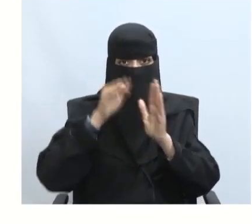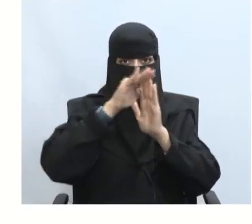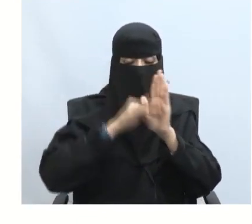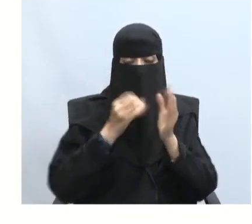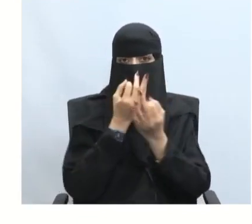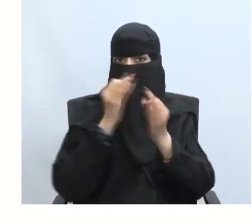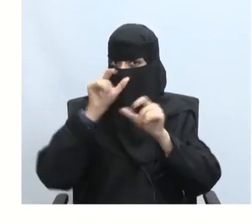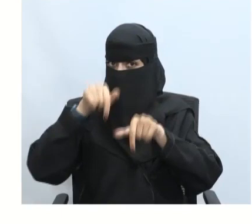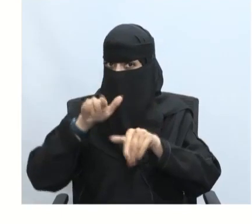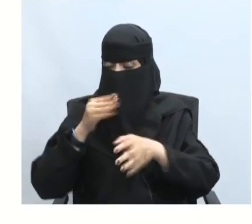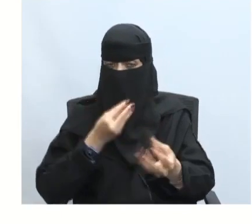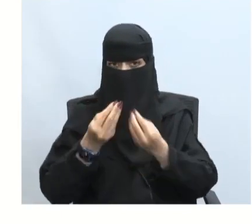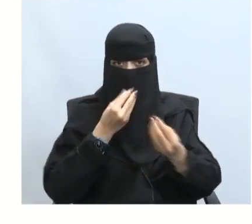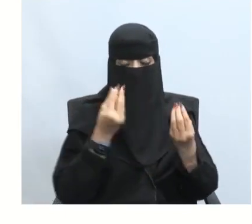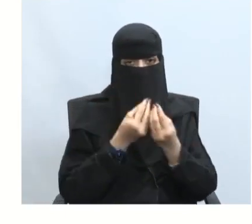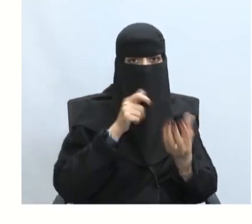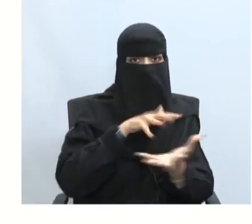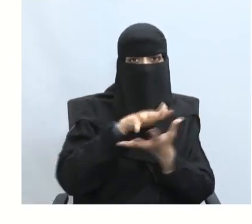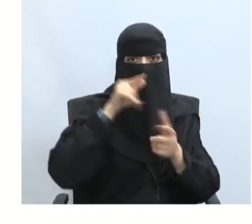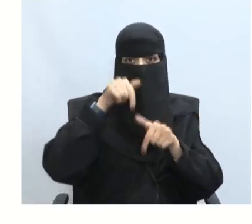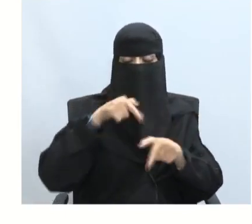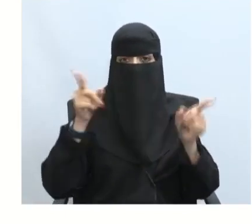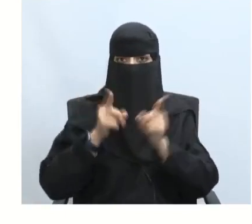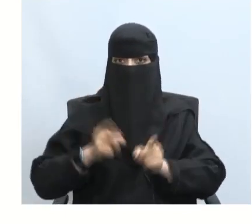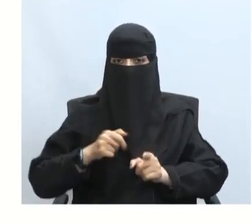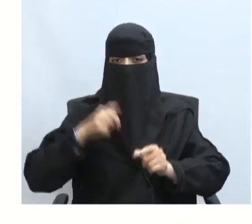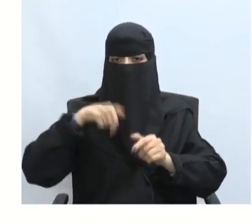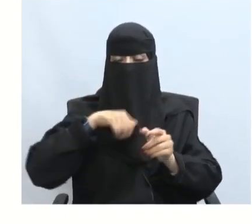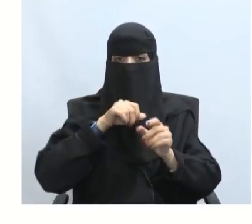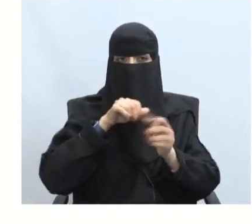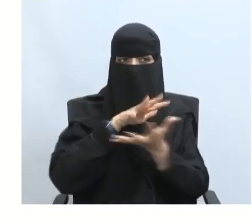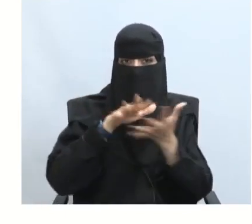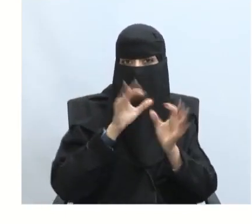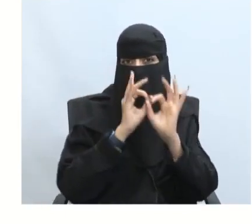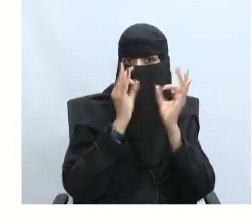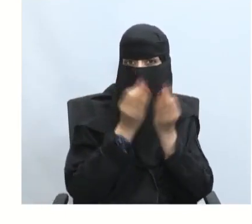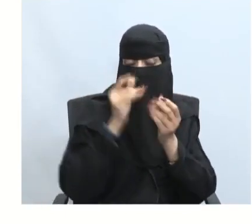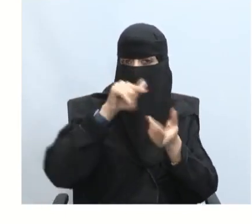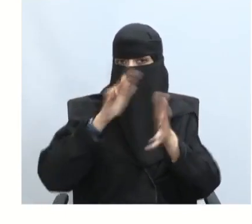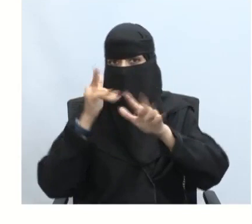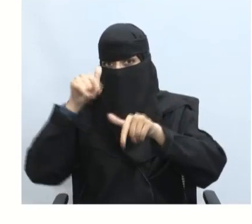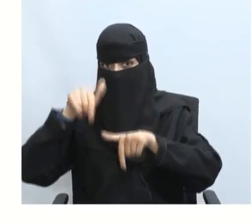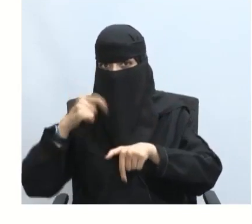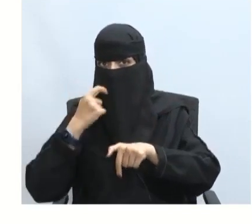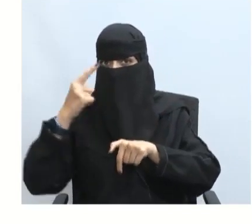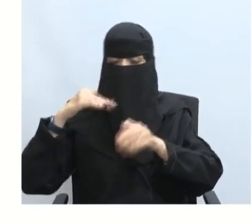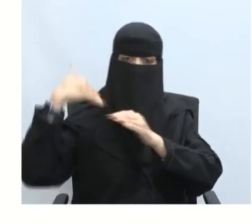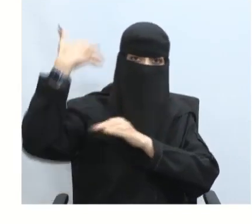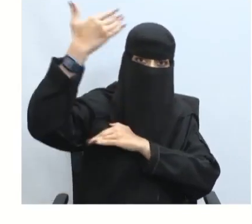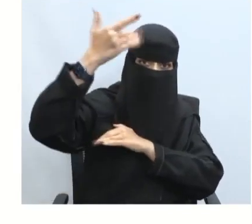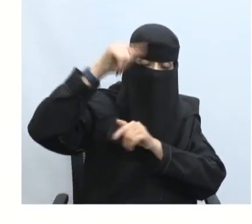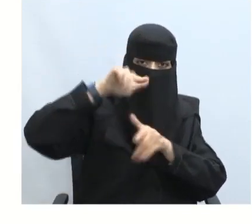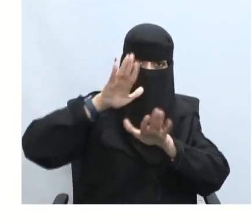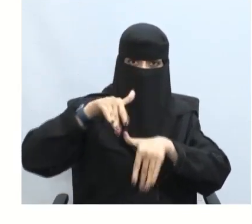المتكامل في التعامل مع الأزمات حدد أزمة اجتماعية قد تحدث خلال الأعوام القادمة